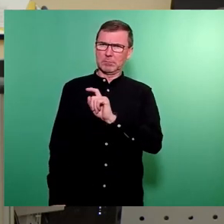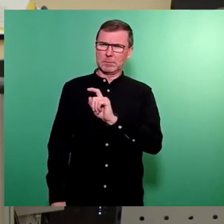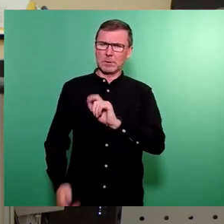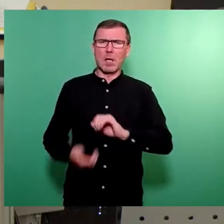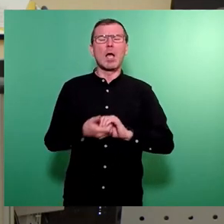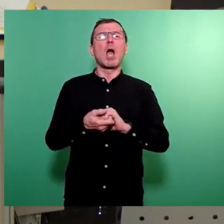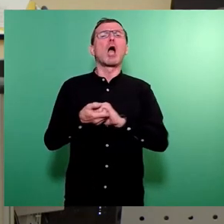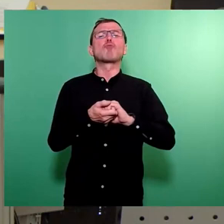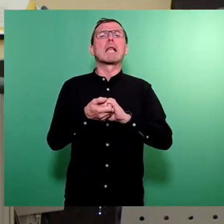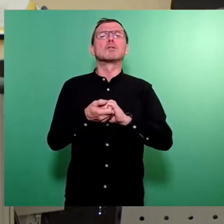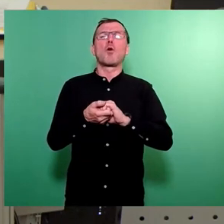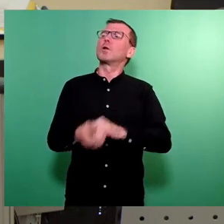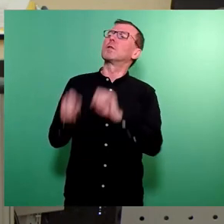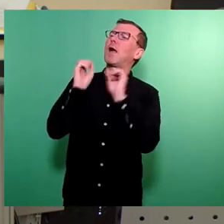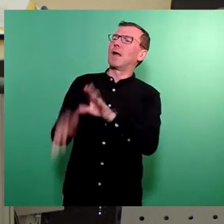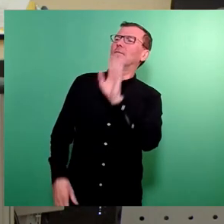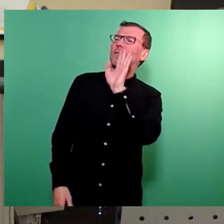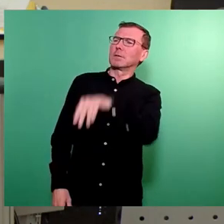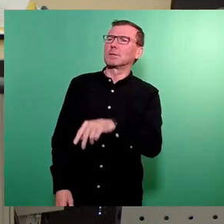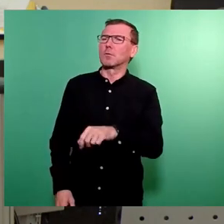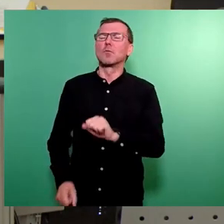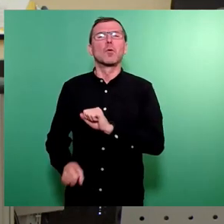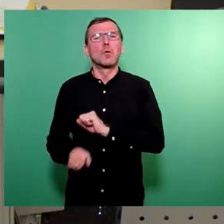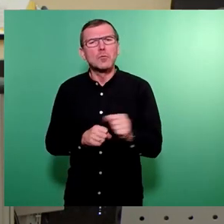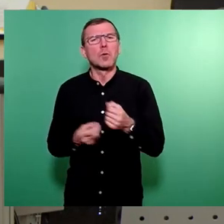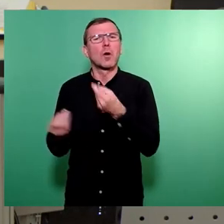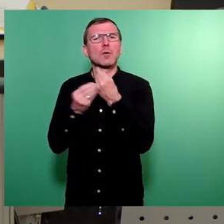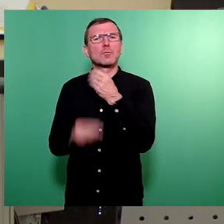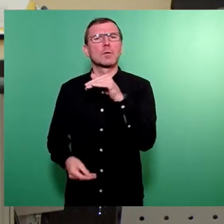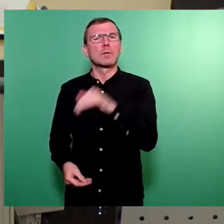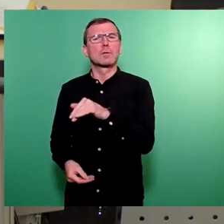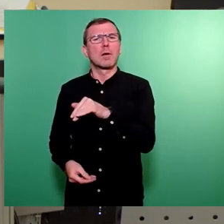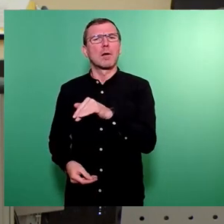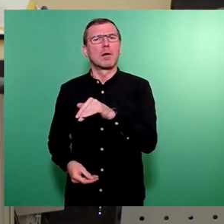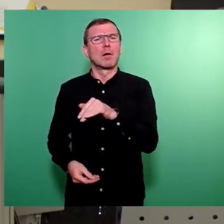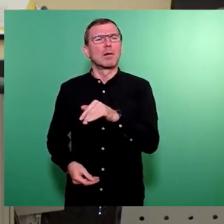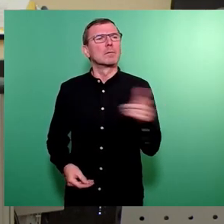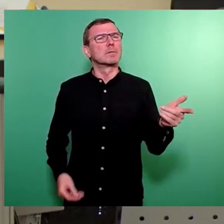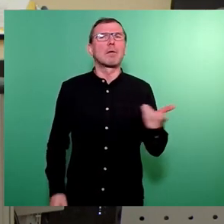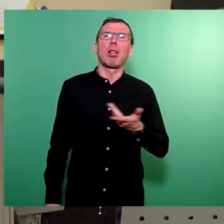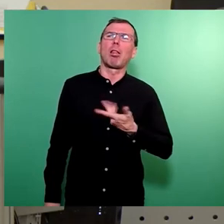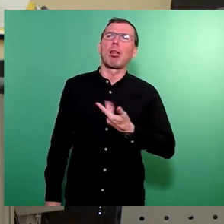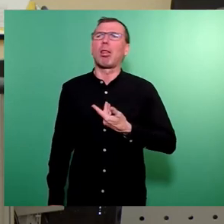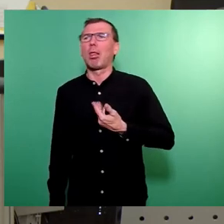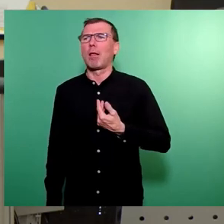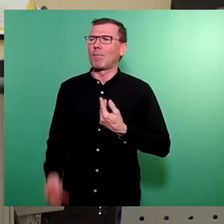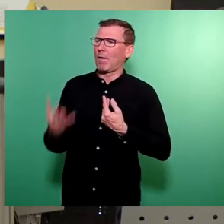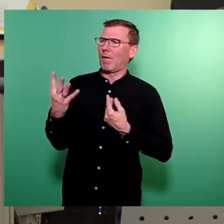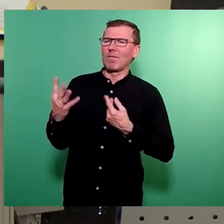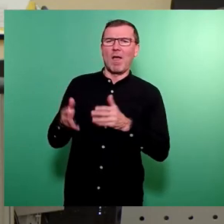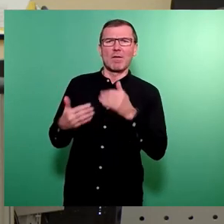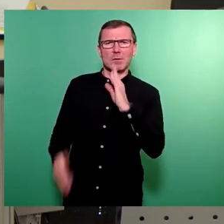aufkündigt, hat es dann doch wieder Gespräche gegeben. Man war sich nicht ganz sicher, ob die vier Fraktionen ausreichend sind. Die